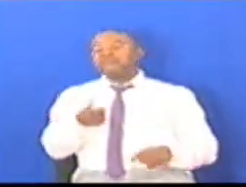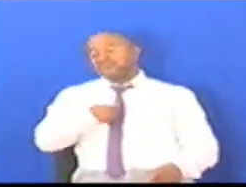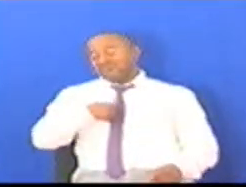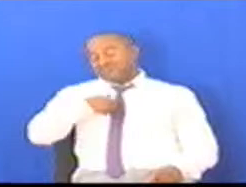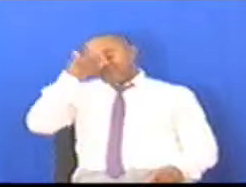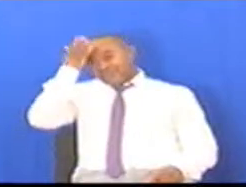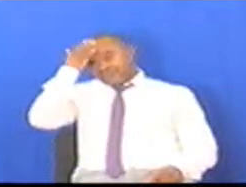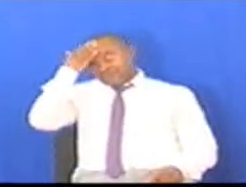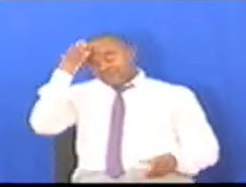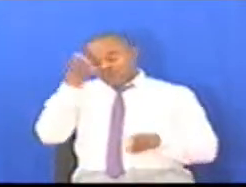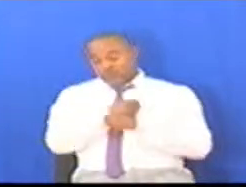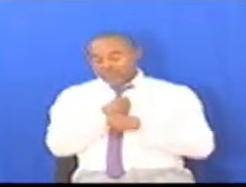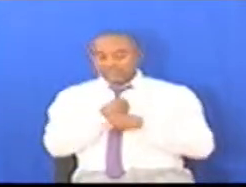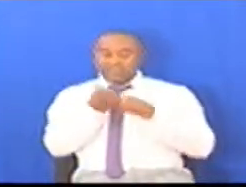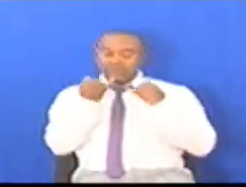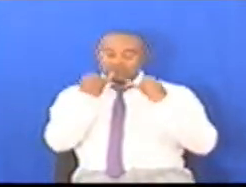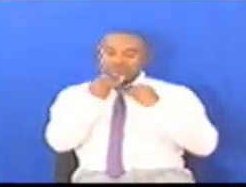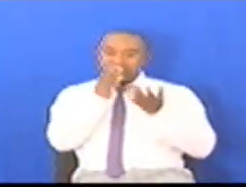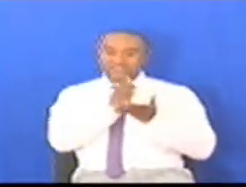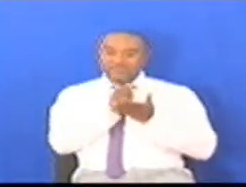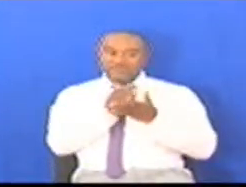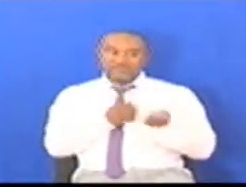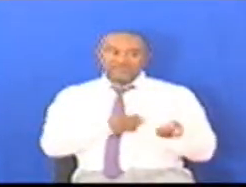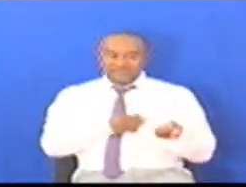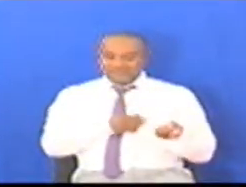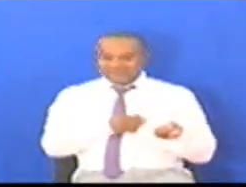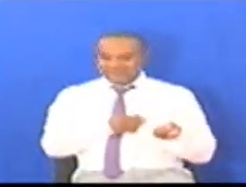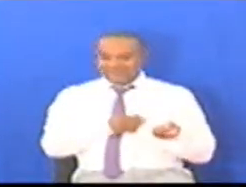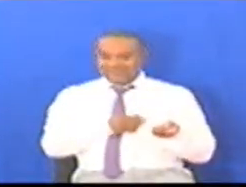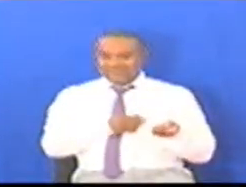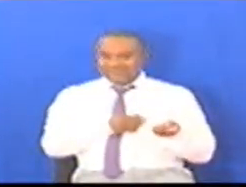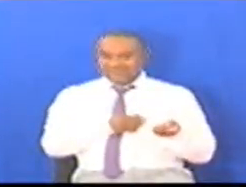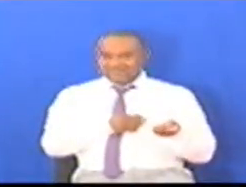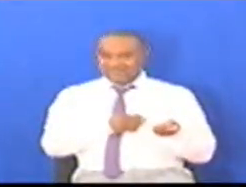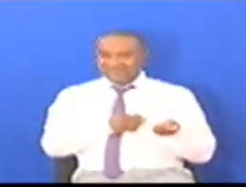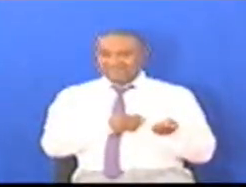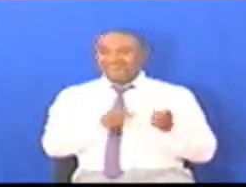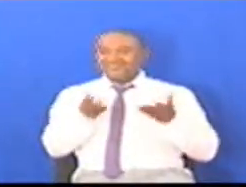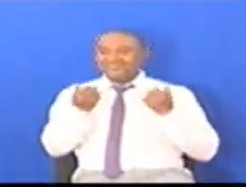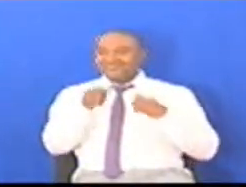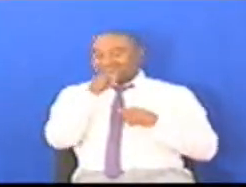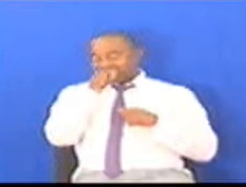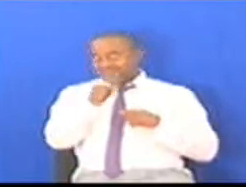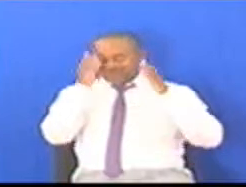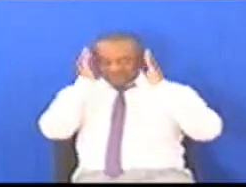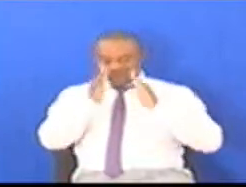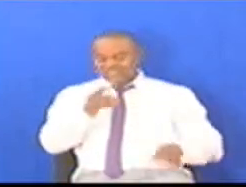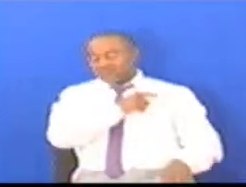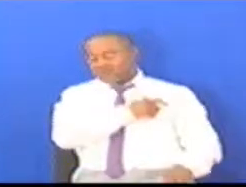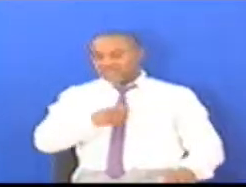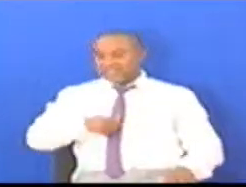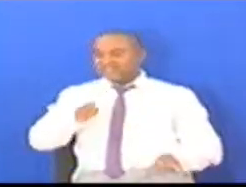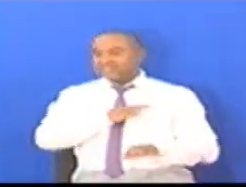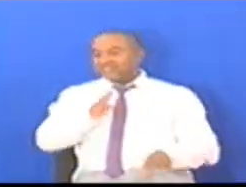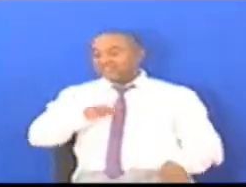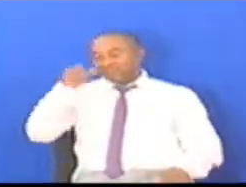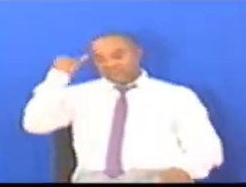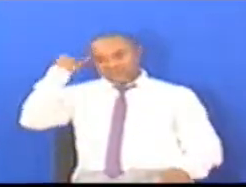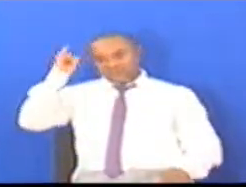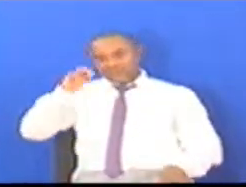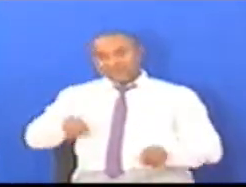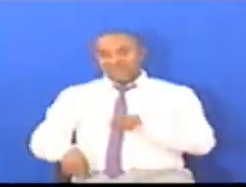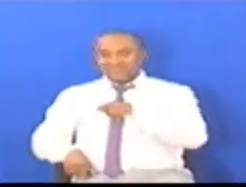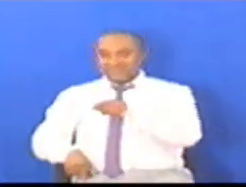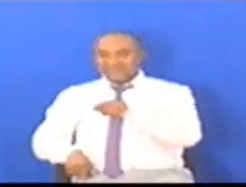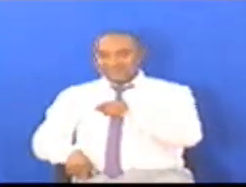kupata tarifa sahihi Na kushiriki pamoja Bila kugawanyika Na nikiri hata moshimi wa raisi nidhim shauli Na ya li disema adharani